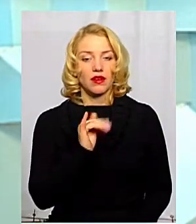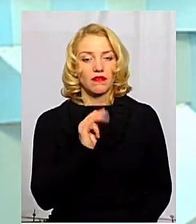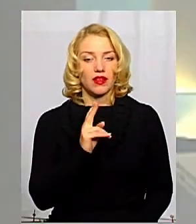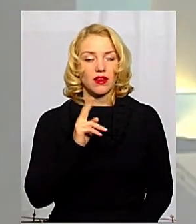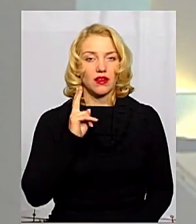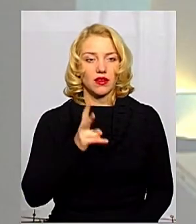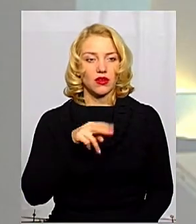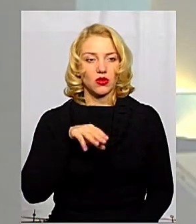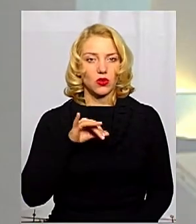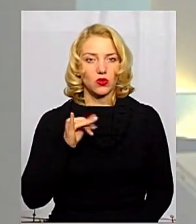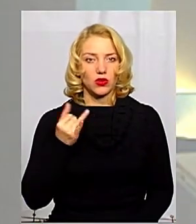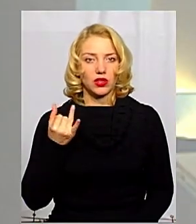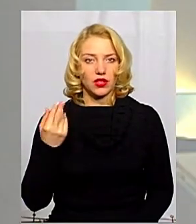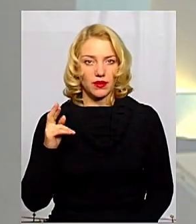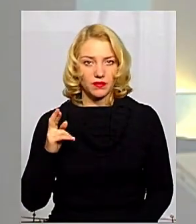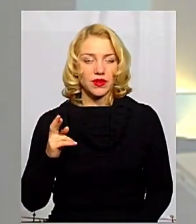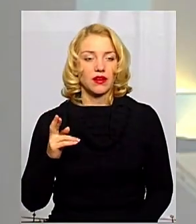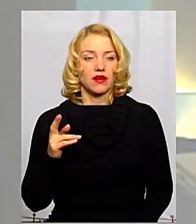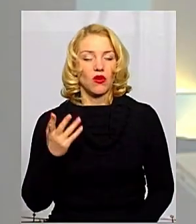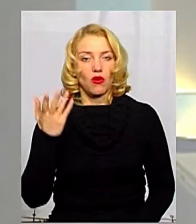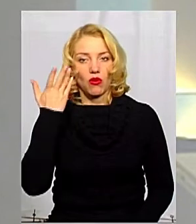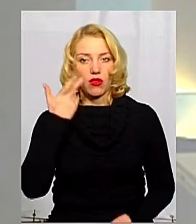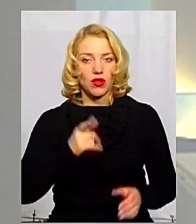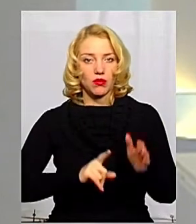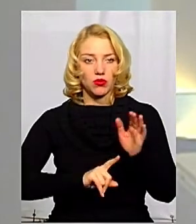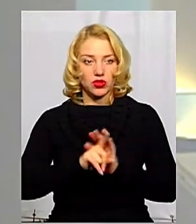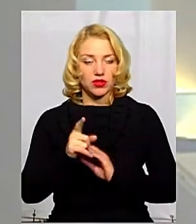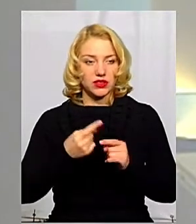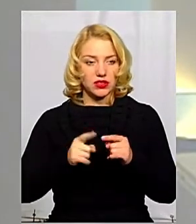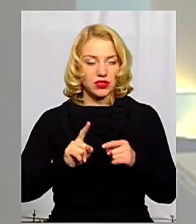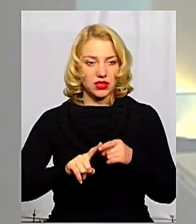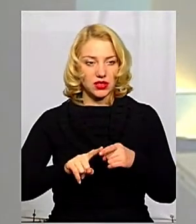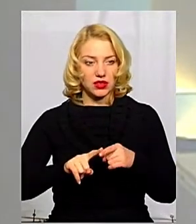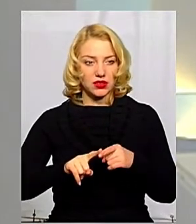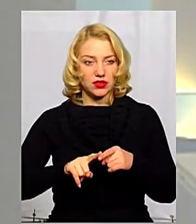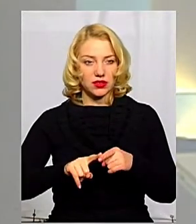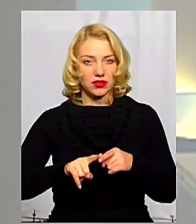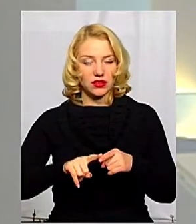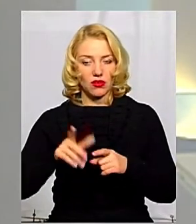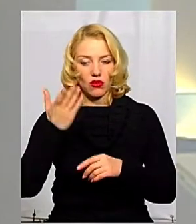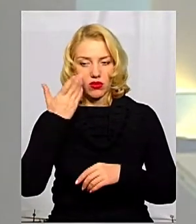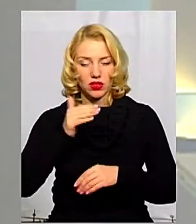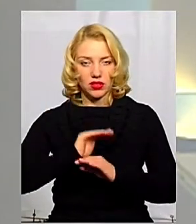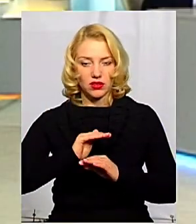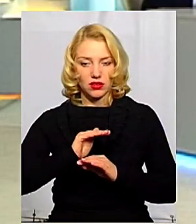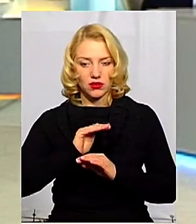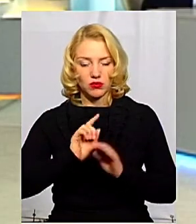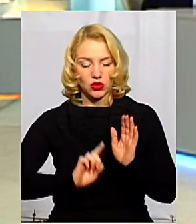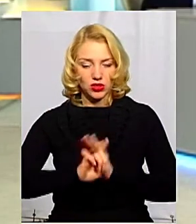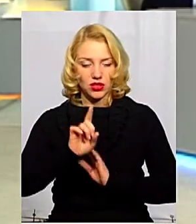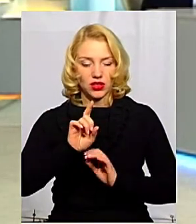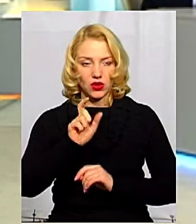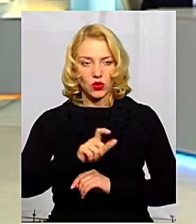а коли почався оцей ріст? Да, коли почали хворіти на грип,